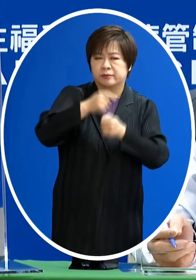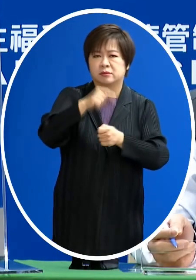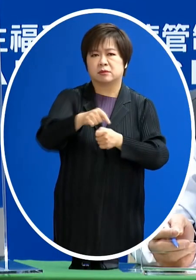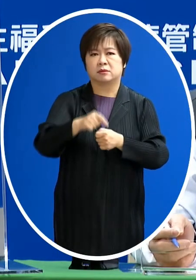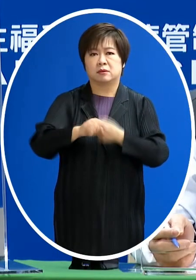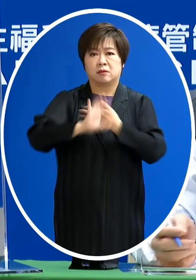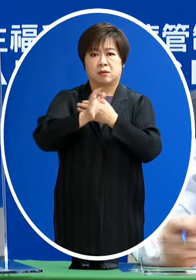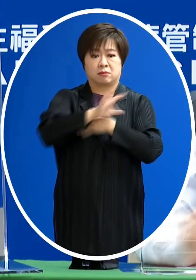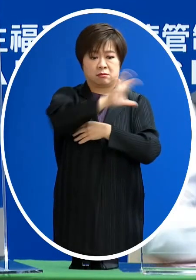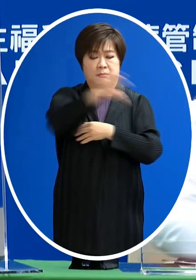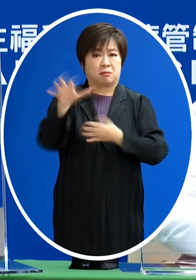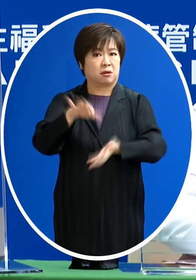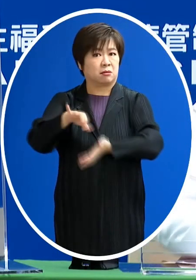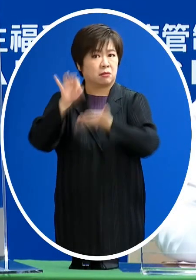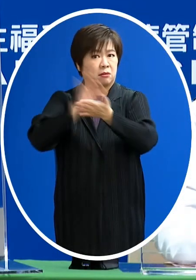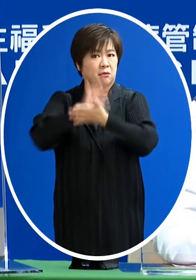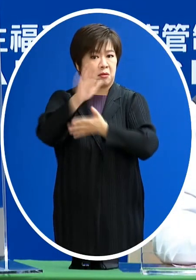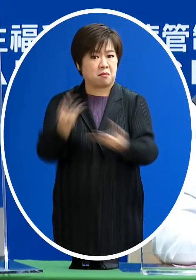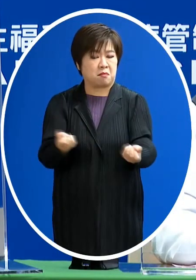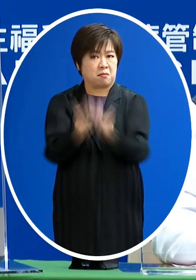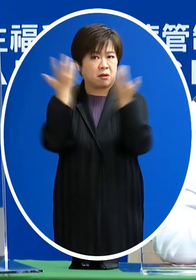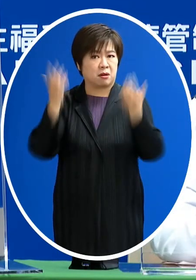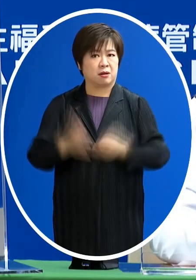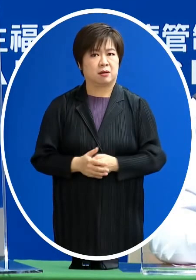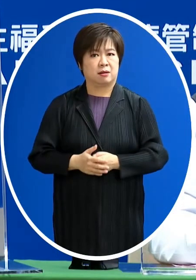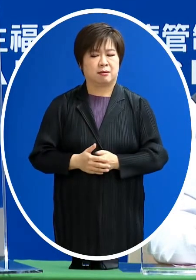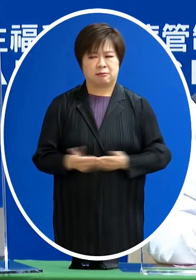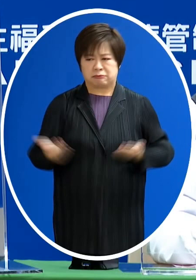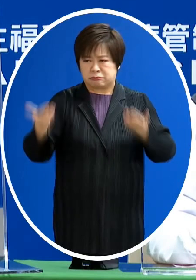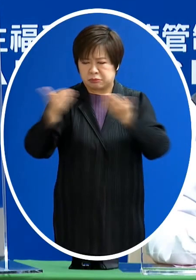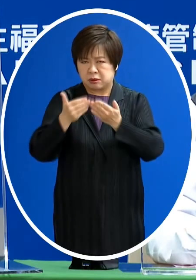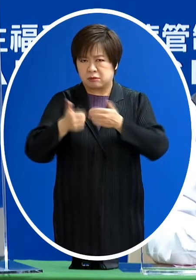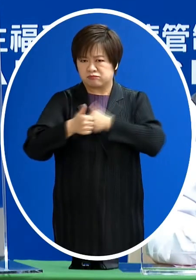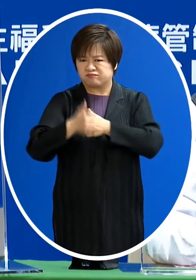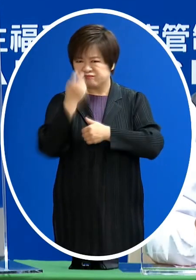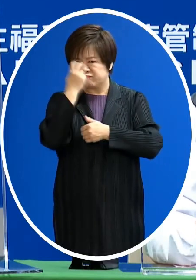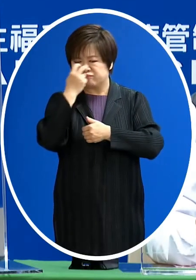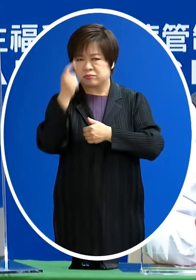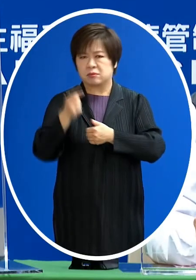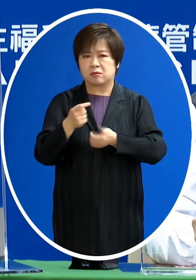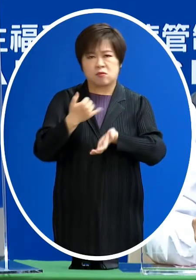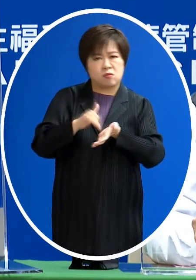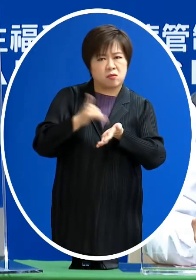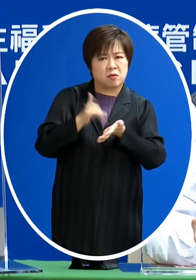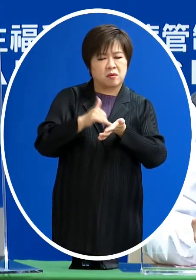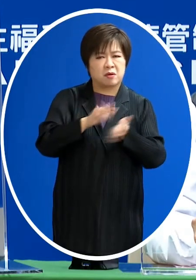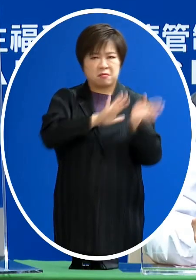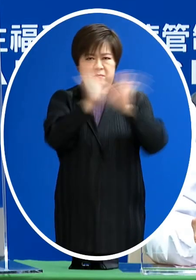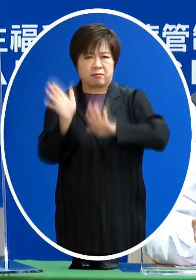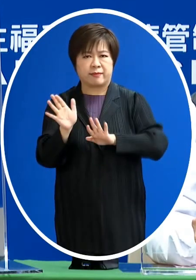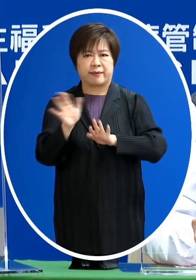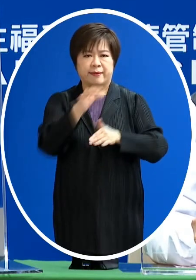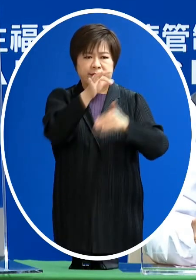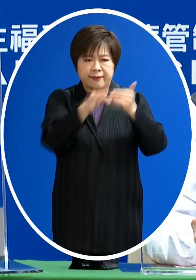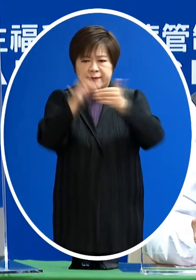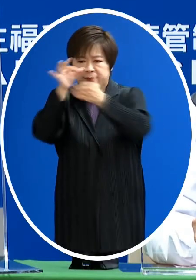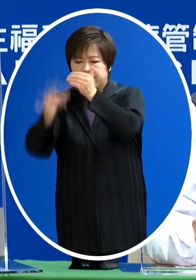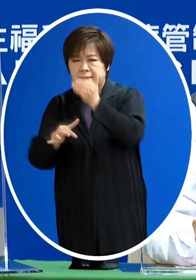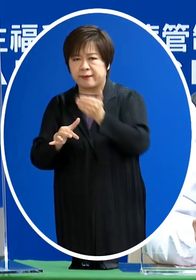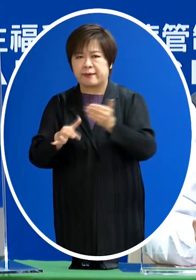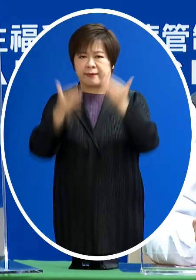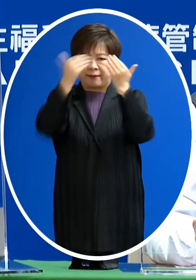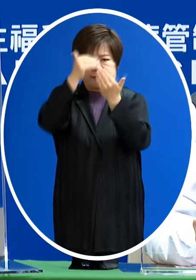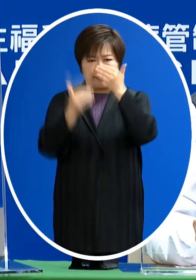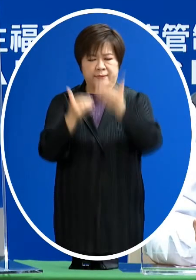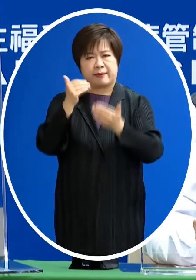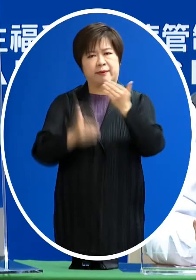每個國家在講的跟後來發聲的 我們都有積極去注意那也推上很多的模型去驗證 那發掘實在